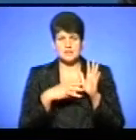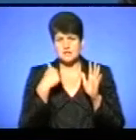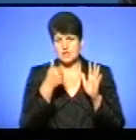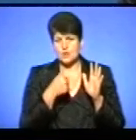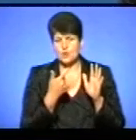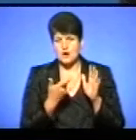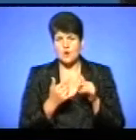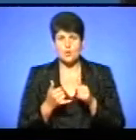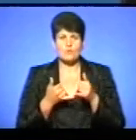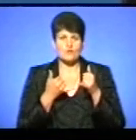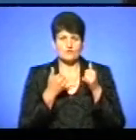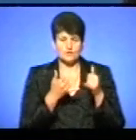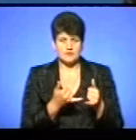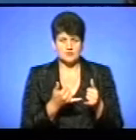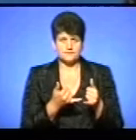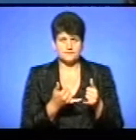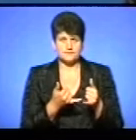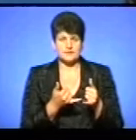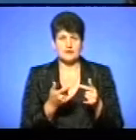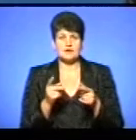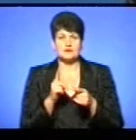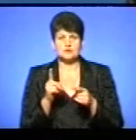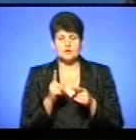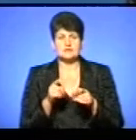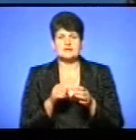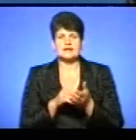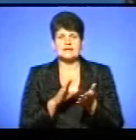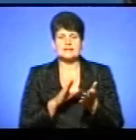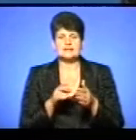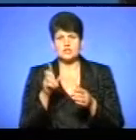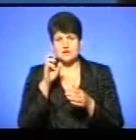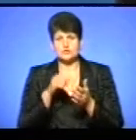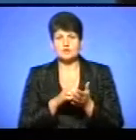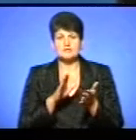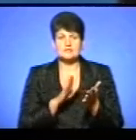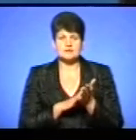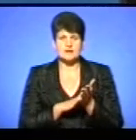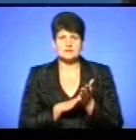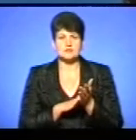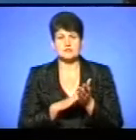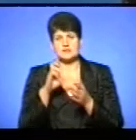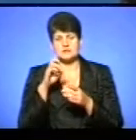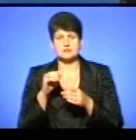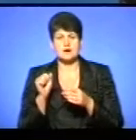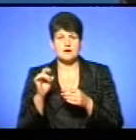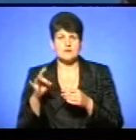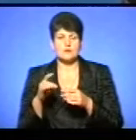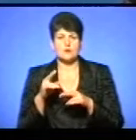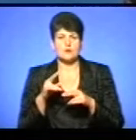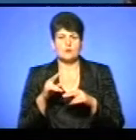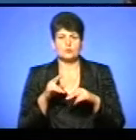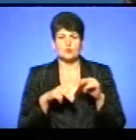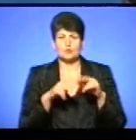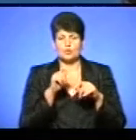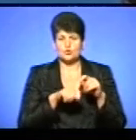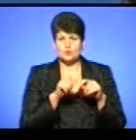повноважень. Закрома, здійснення державної реєстрації, з держарху контролю, з наданням адмінкосту,